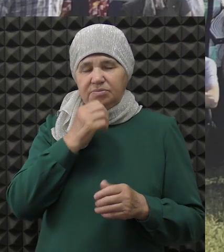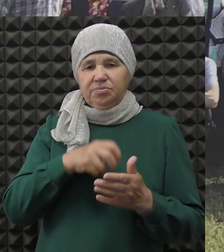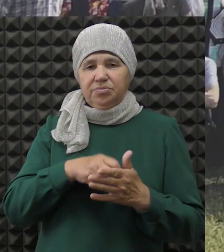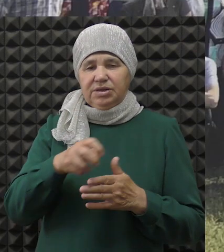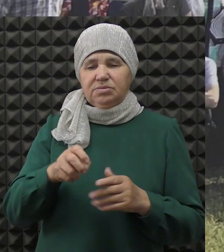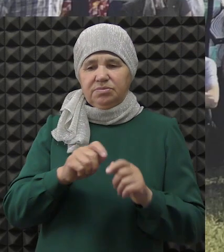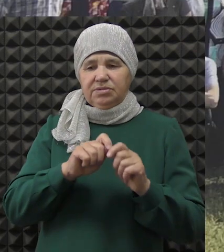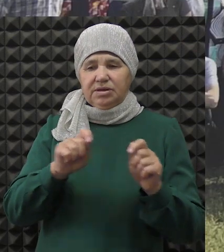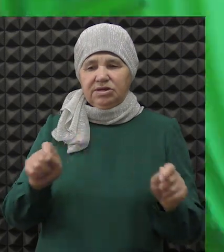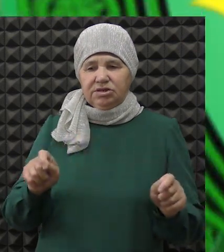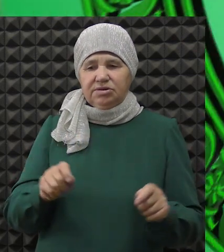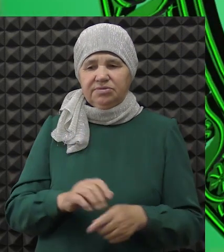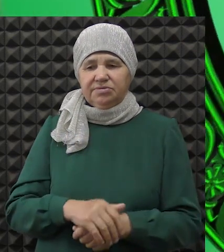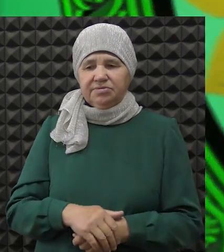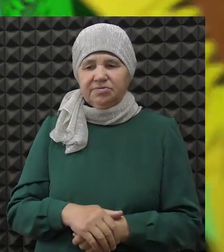фонда.